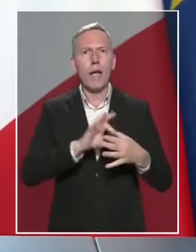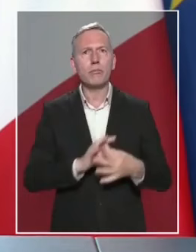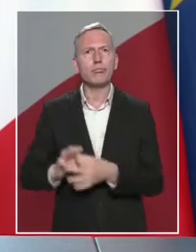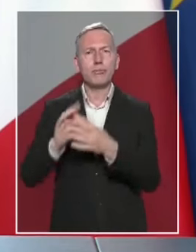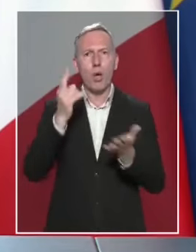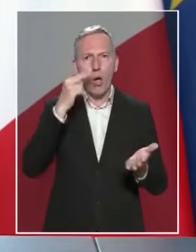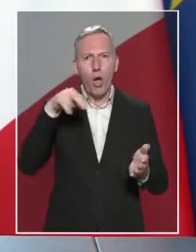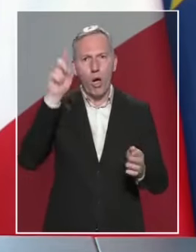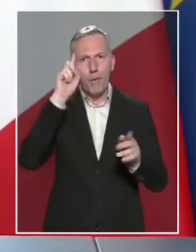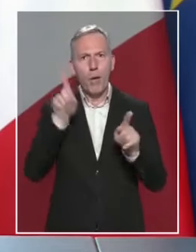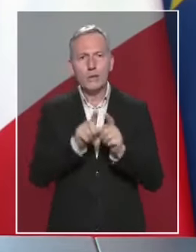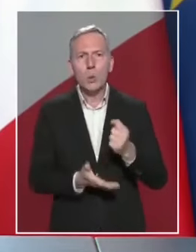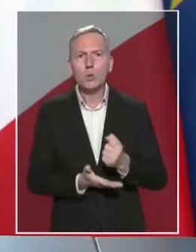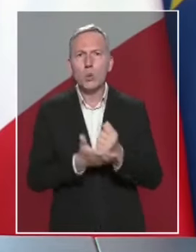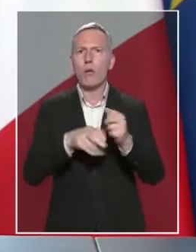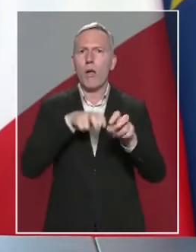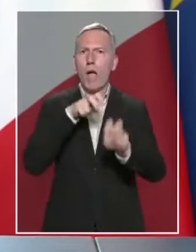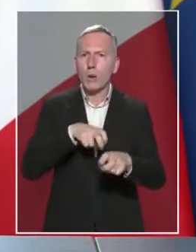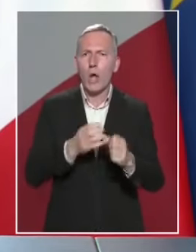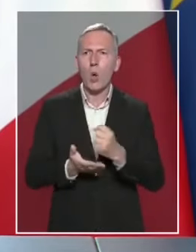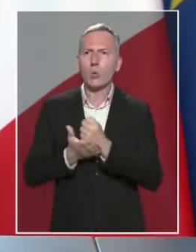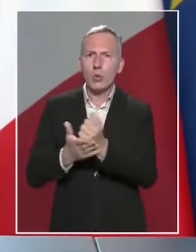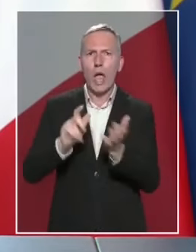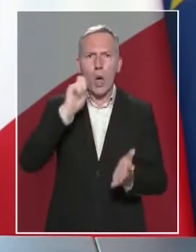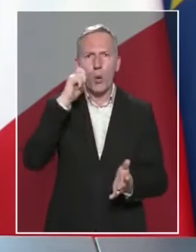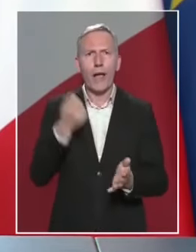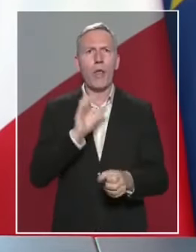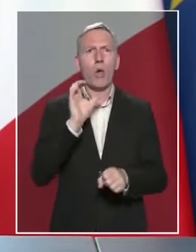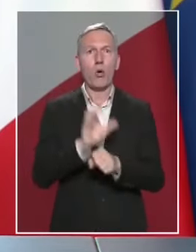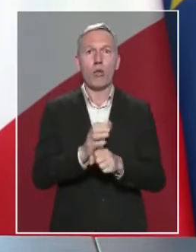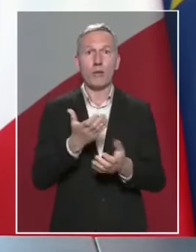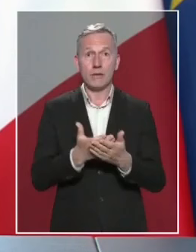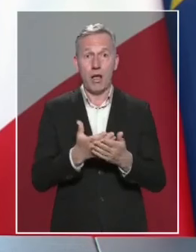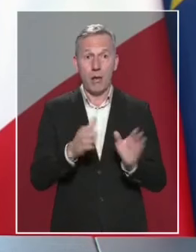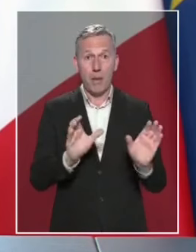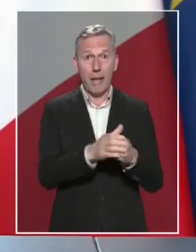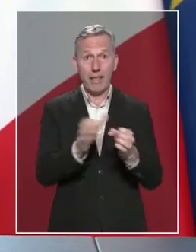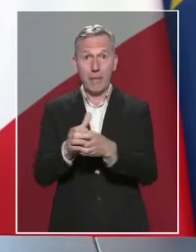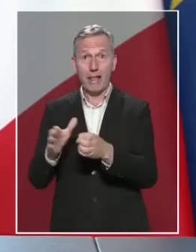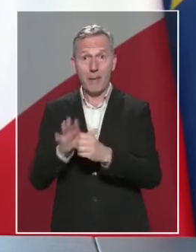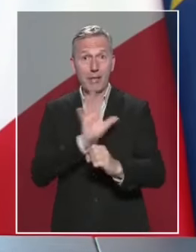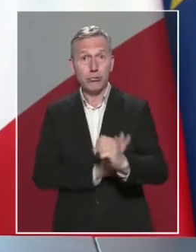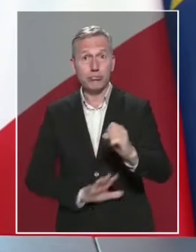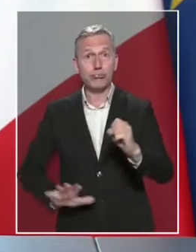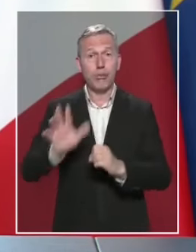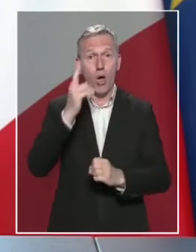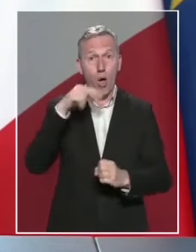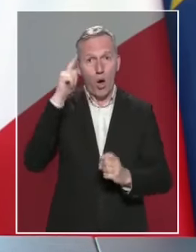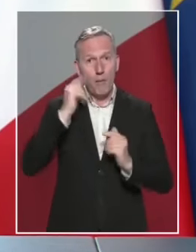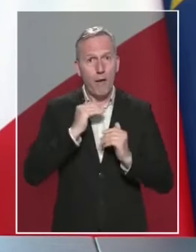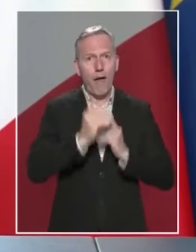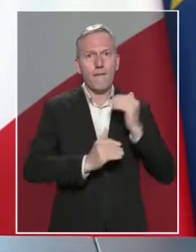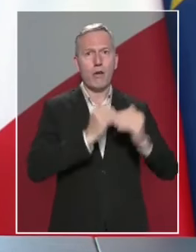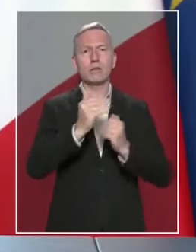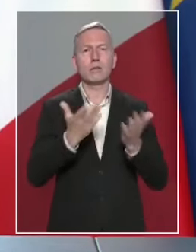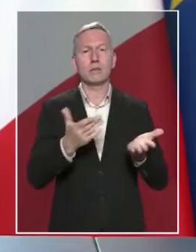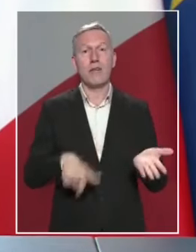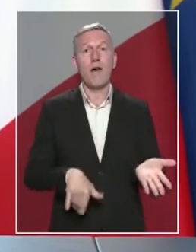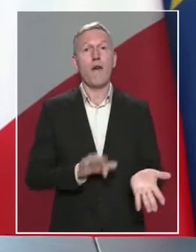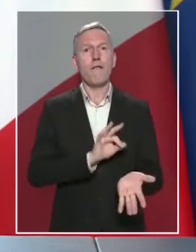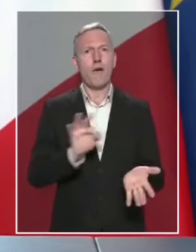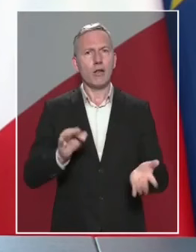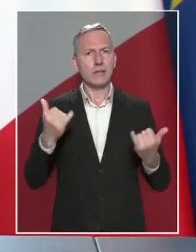du soutien à nos agriculteurs, du soutien à l'Ukraine, ces partis progressent partout sur le continent. En France,